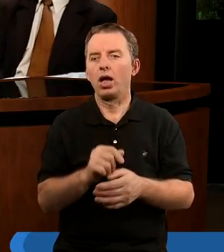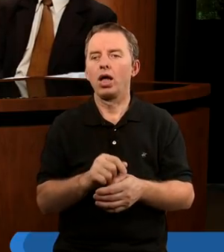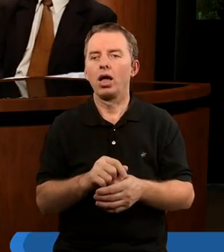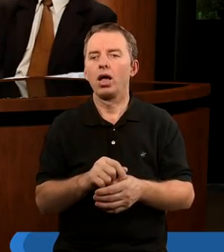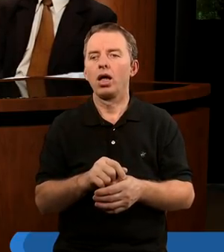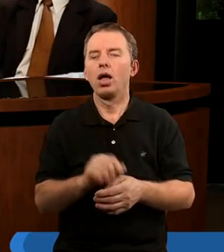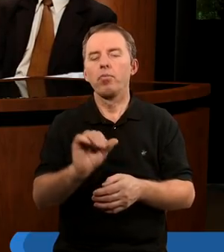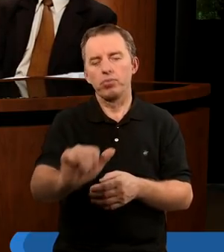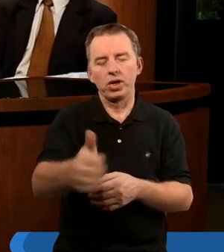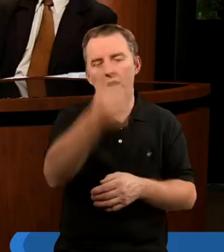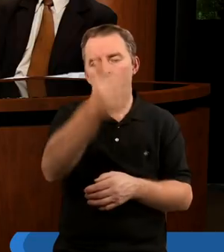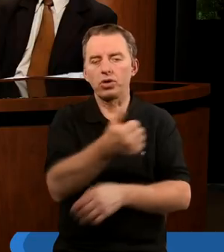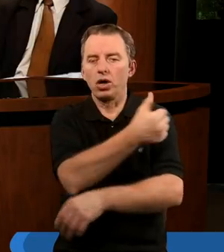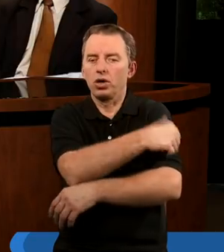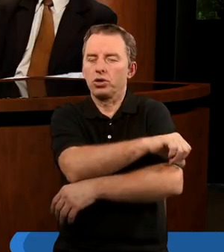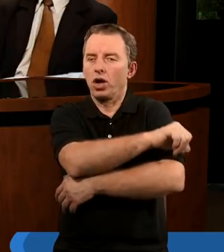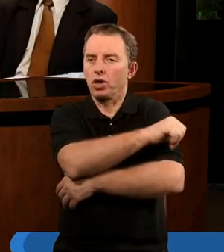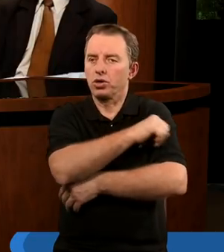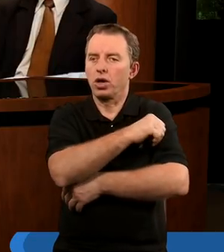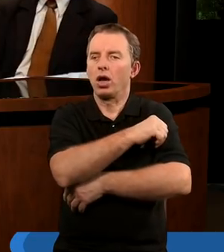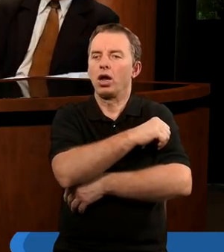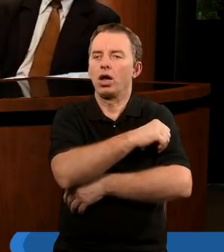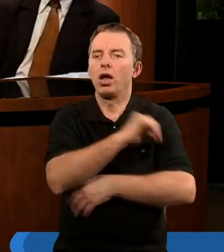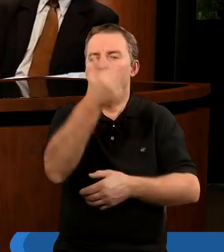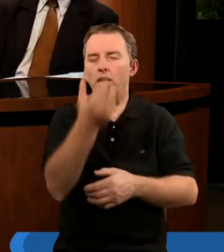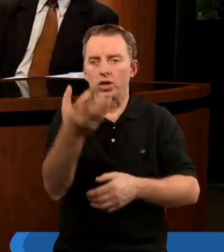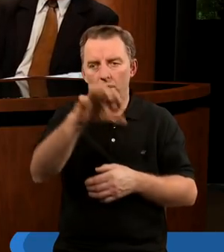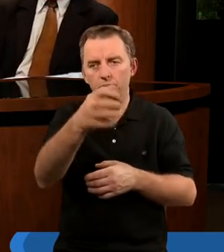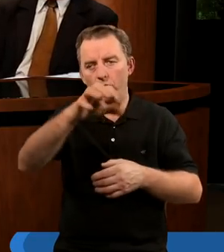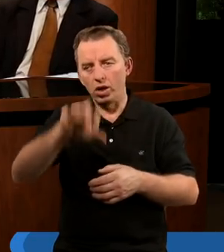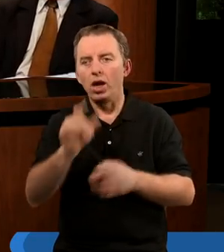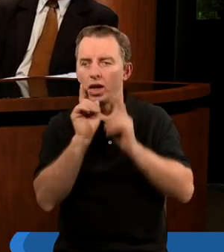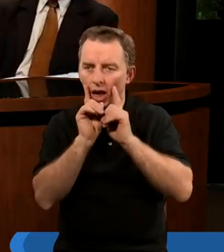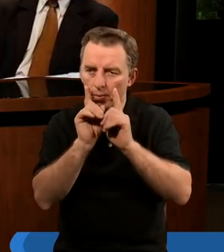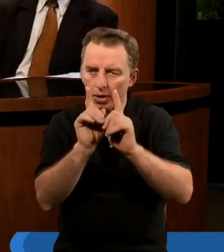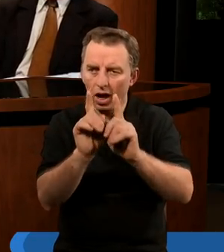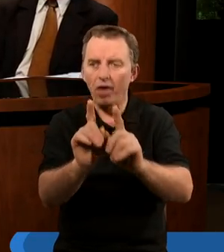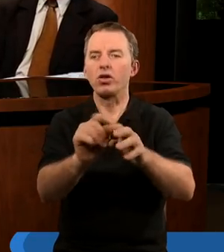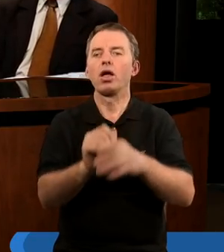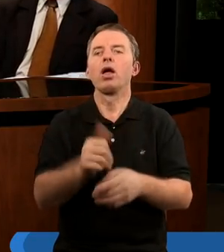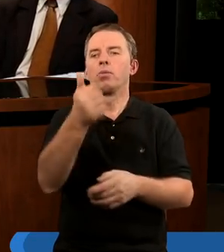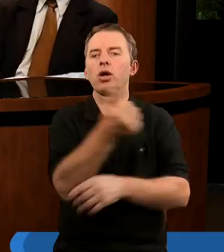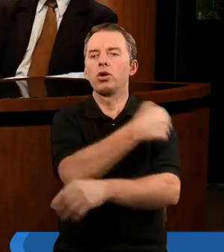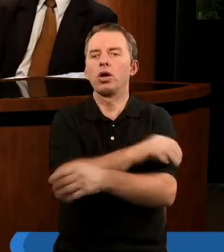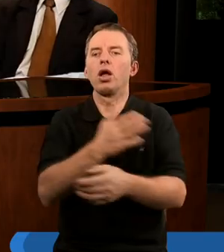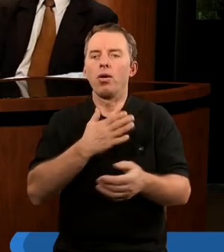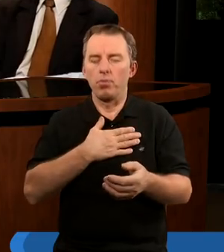pierwszych chrześcijan, w tych pierwszych zborach, tak naprawdę pierwsi chrześcijanie mieli potrzebę